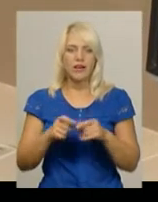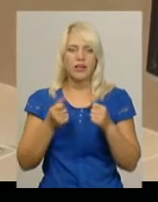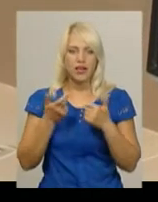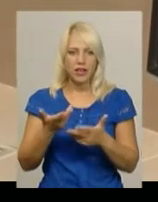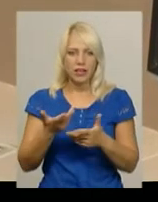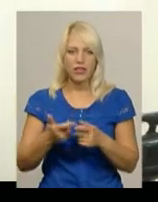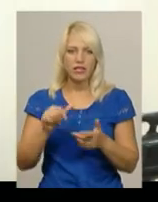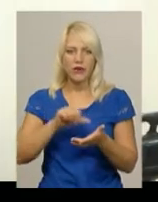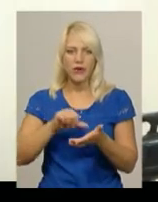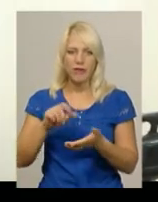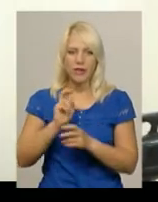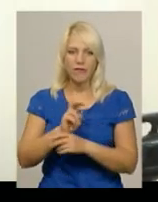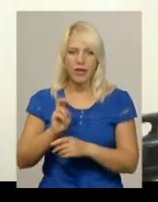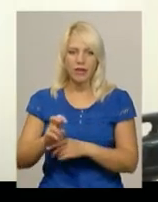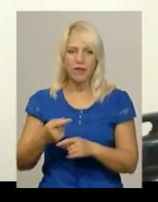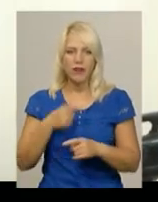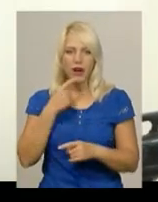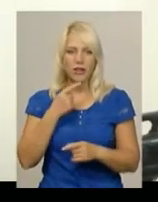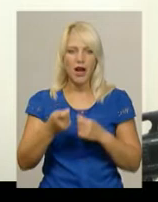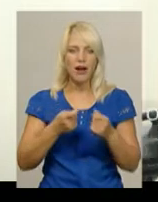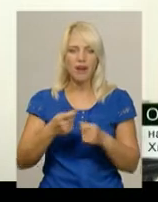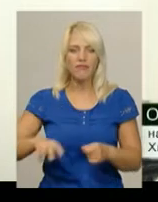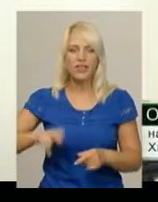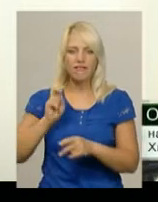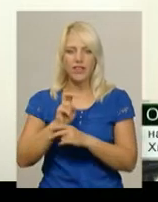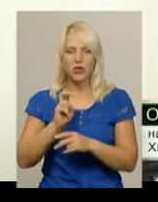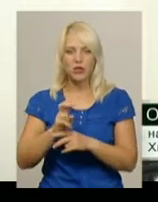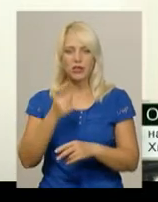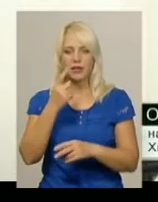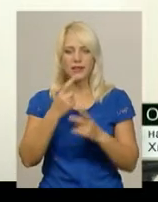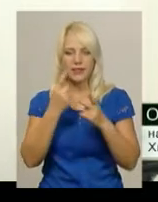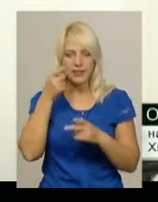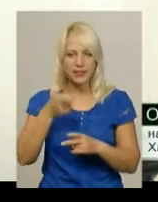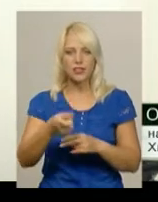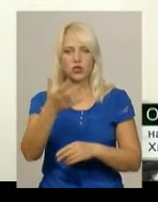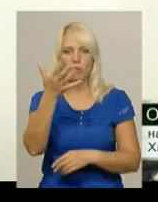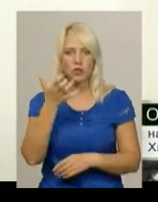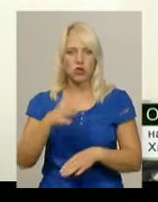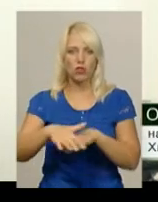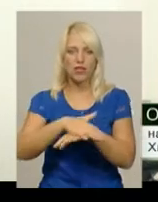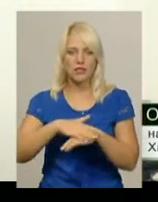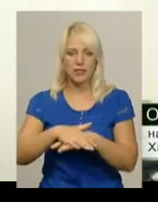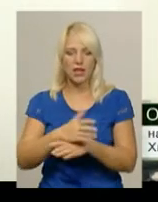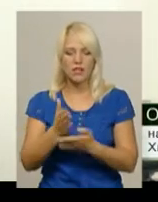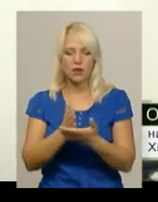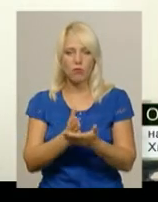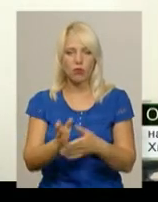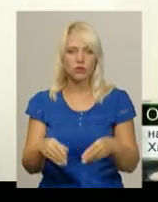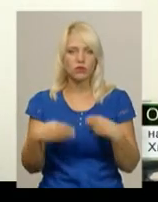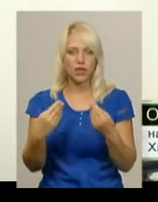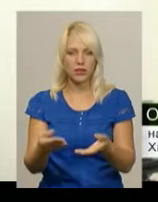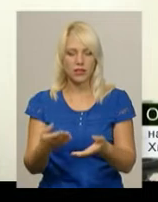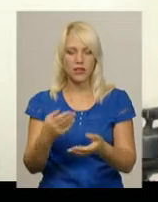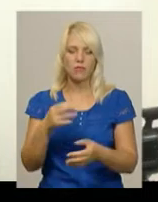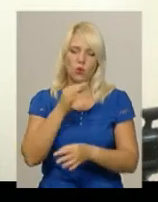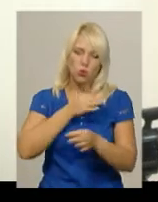адміністративних послуг міської ради Олексій Хохлов. Відвідує до півтори тисячі населення. Послуг ми надаємо, бо це